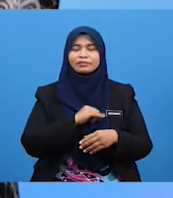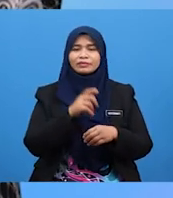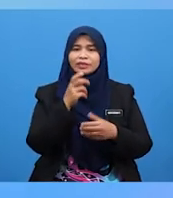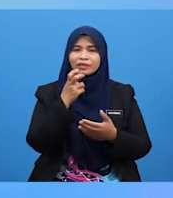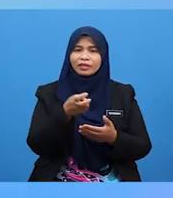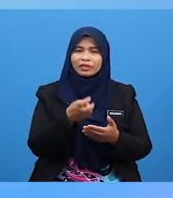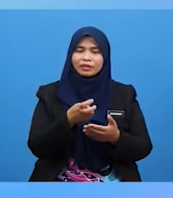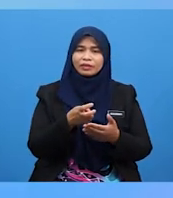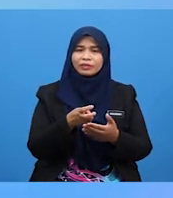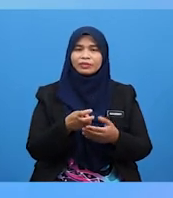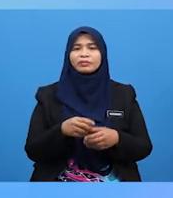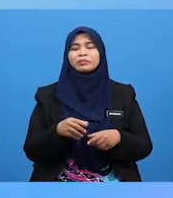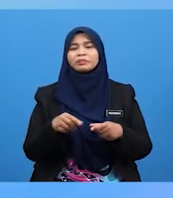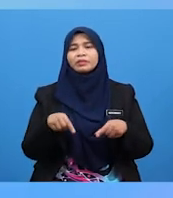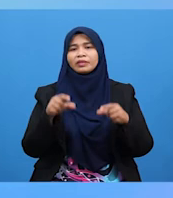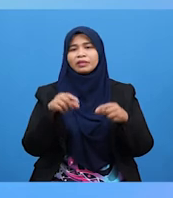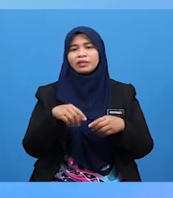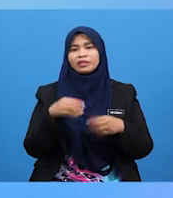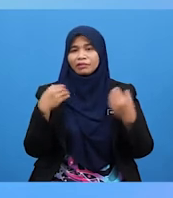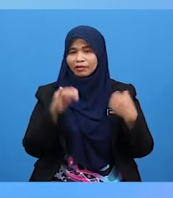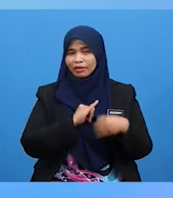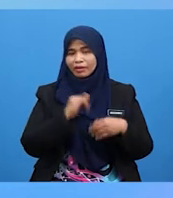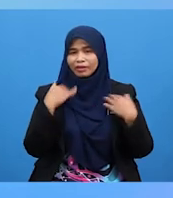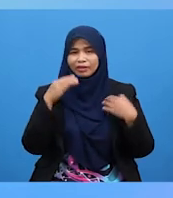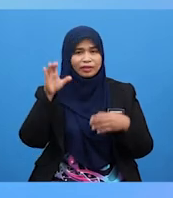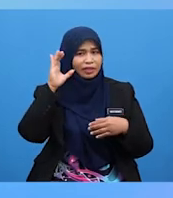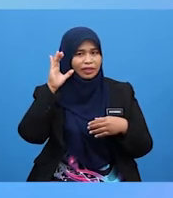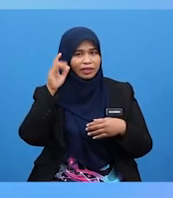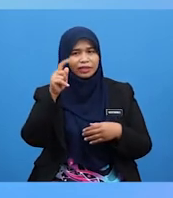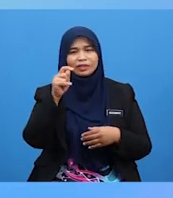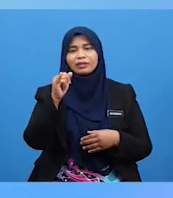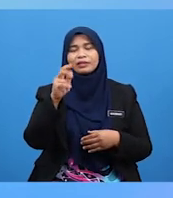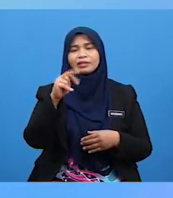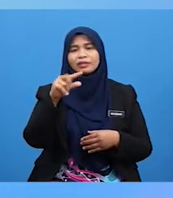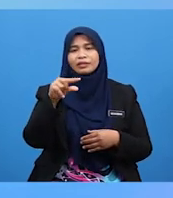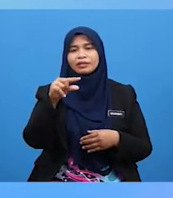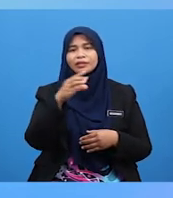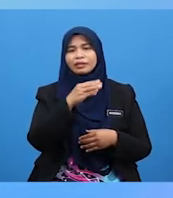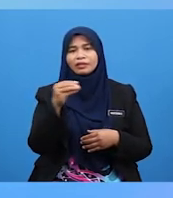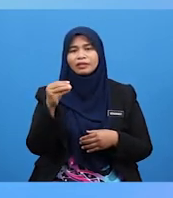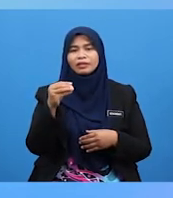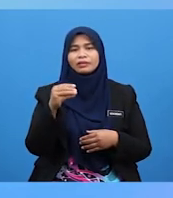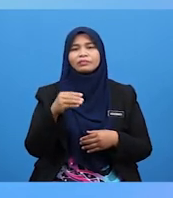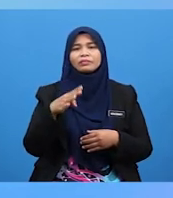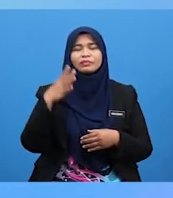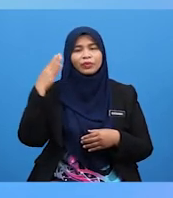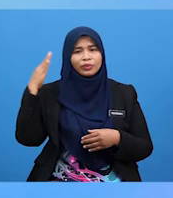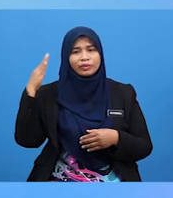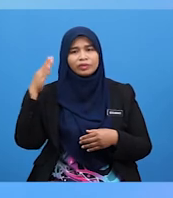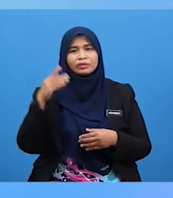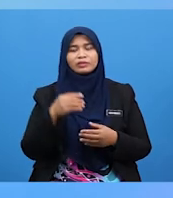Saya Ada Mendengar Bunyi Teng Dan Juga Bunyi Bzz